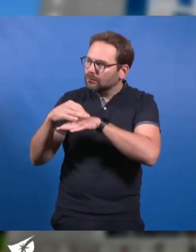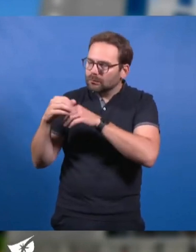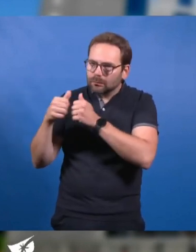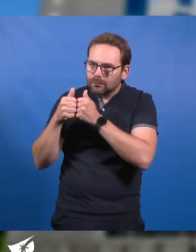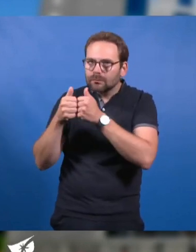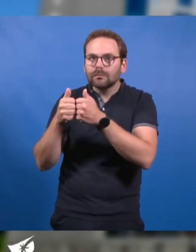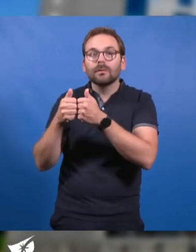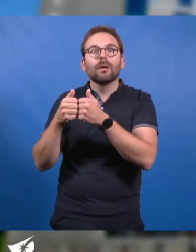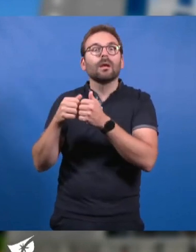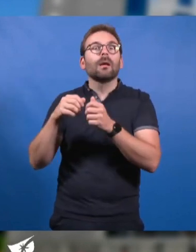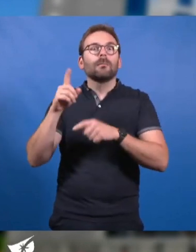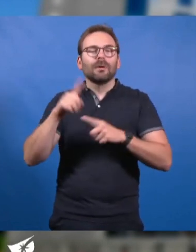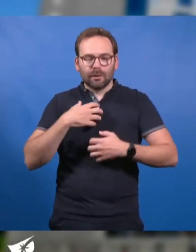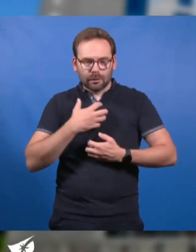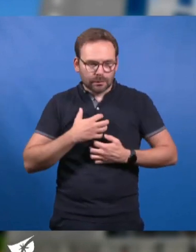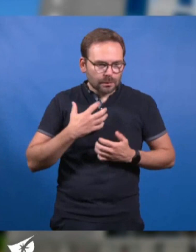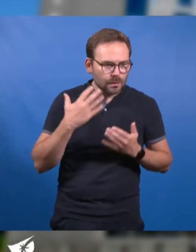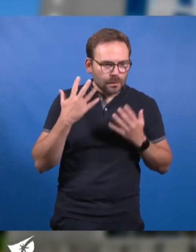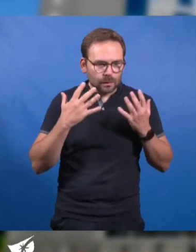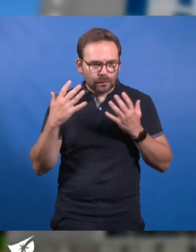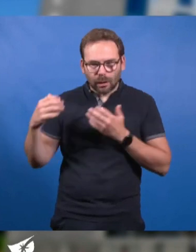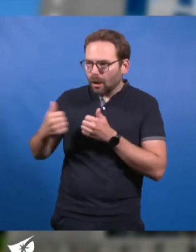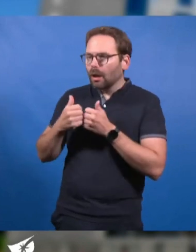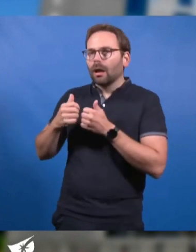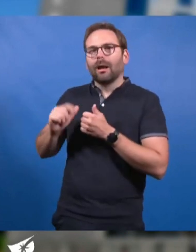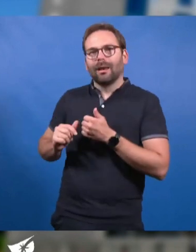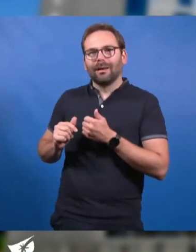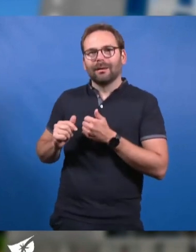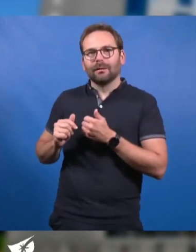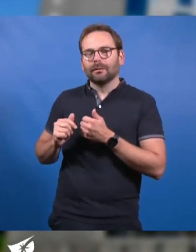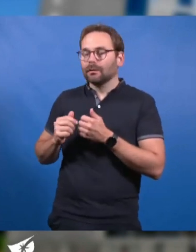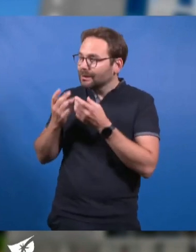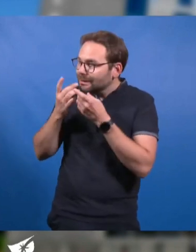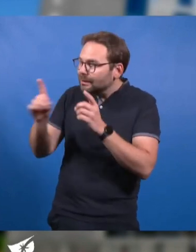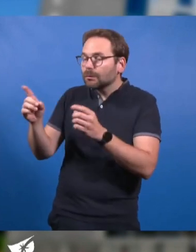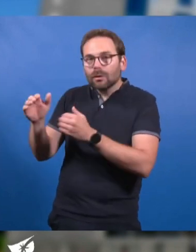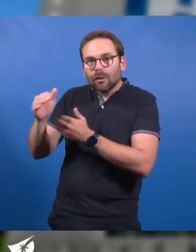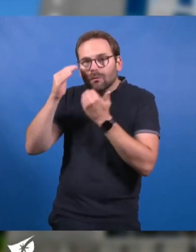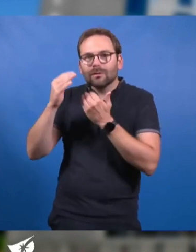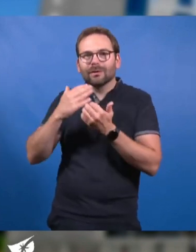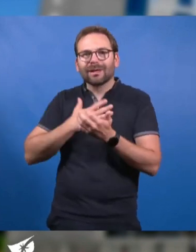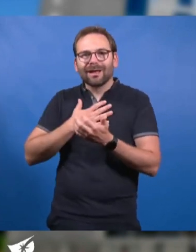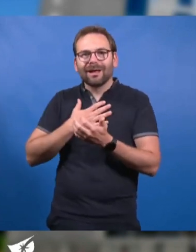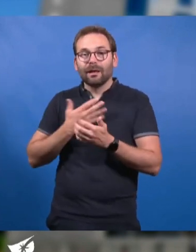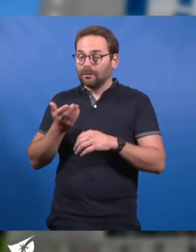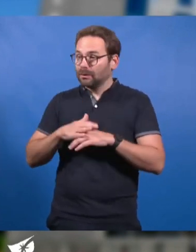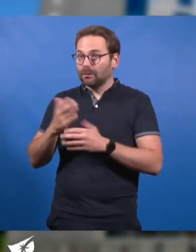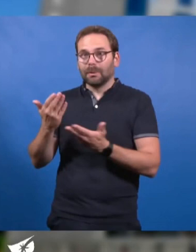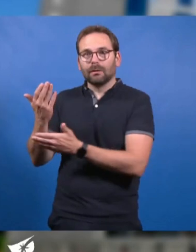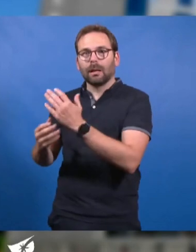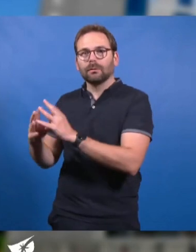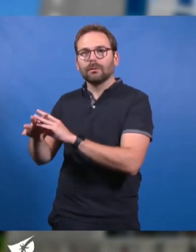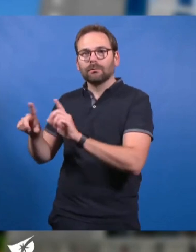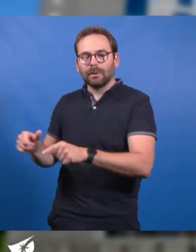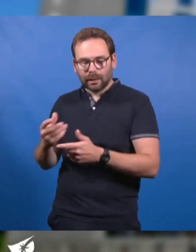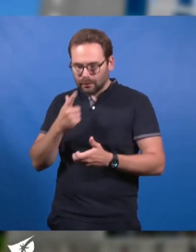notamment lorsque le doute émergeait. Sa disponibilité et sa confiance m'ont porté. Son absence sera lourde à accepter. Son